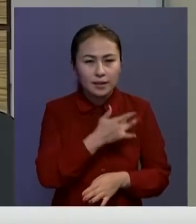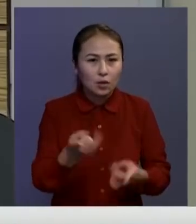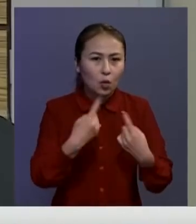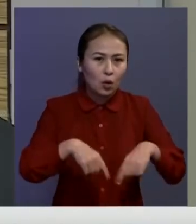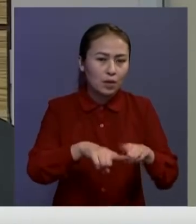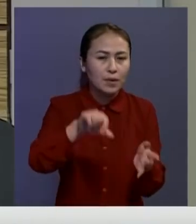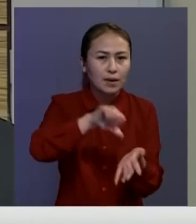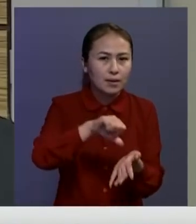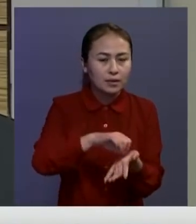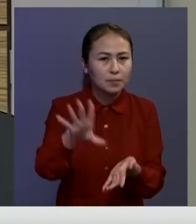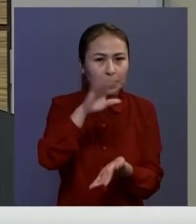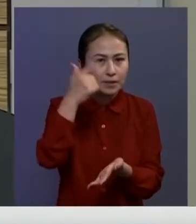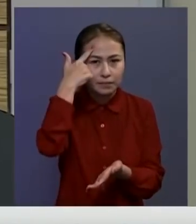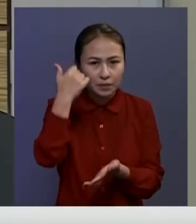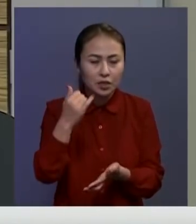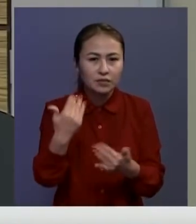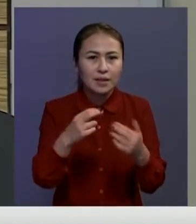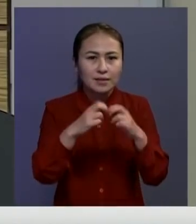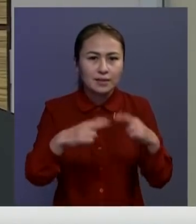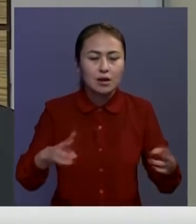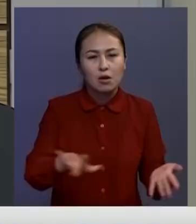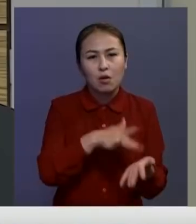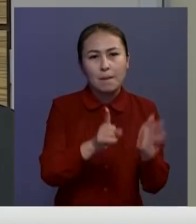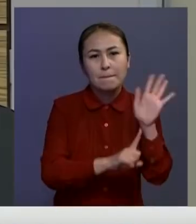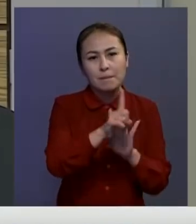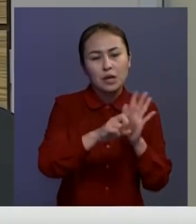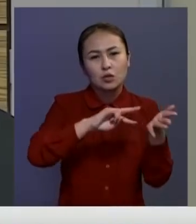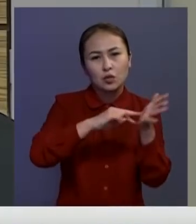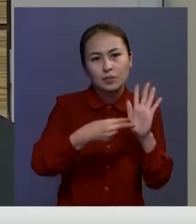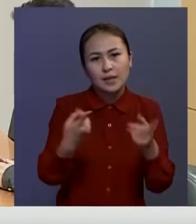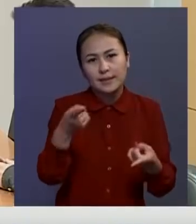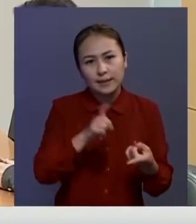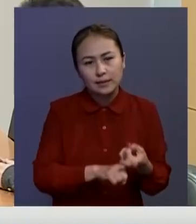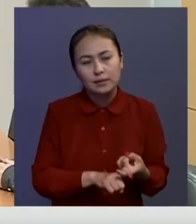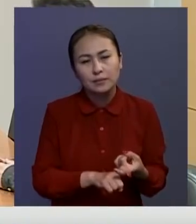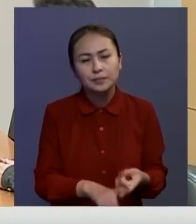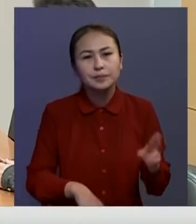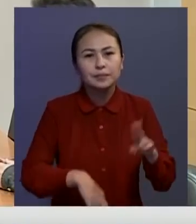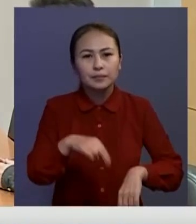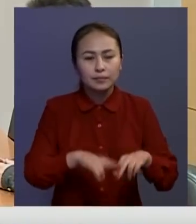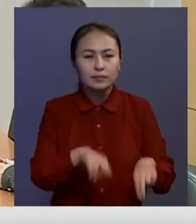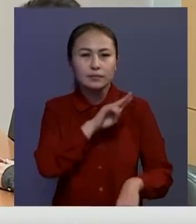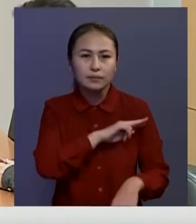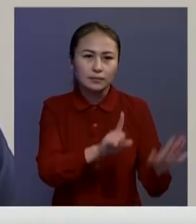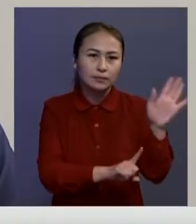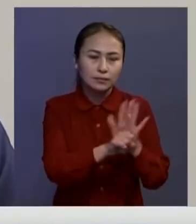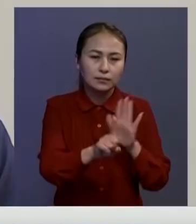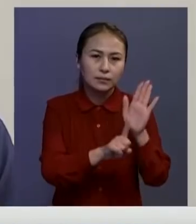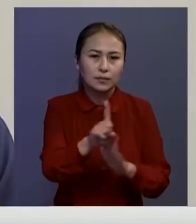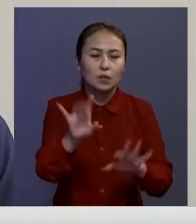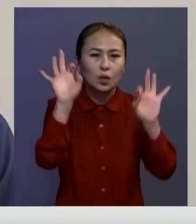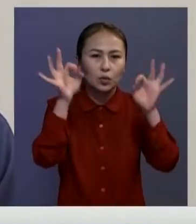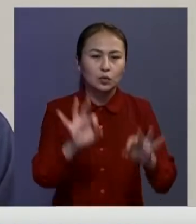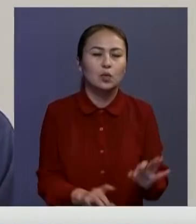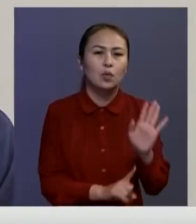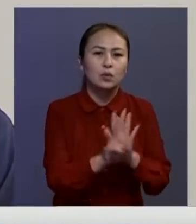қайраткерлері мүше екені бергілі. Бұл нысан қаланың баш жоспарына сәйкес келеді. Ал құрылыс кампания башысы жұмысты күздің